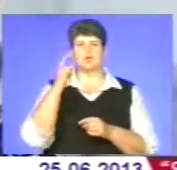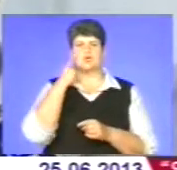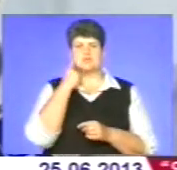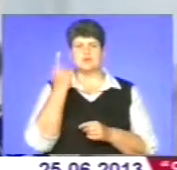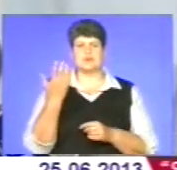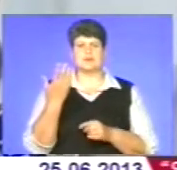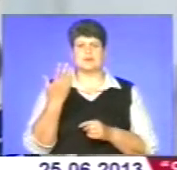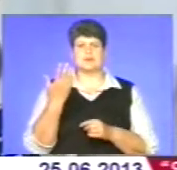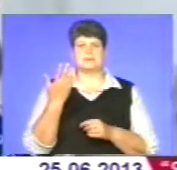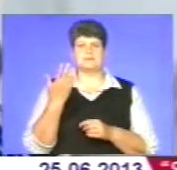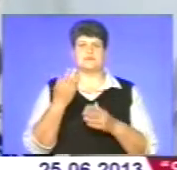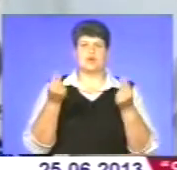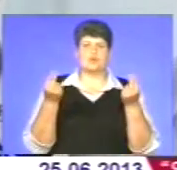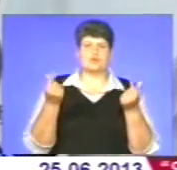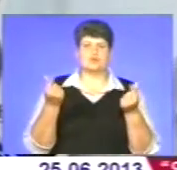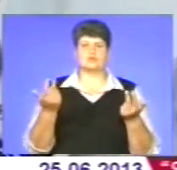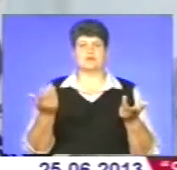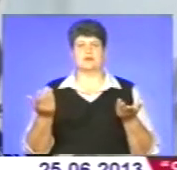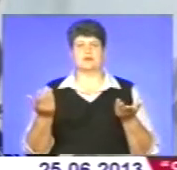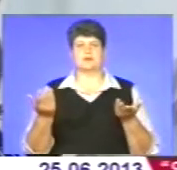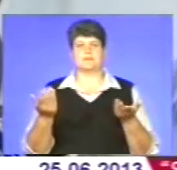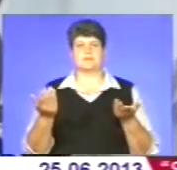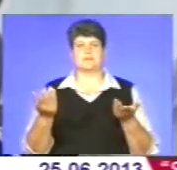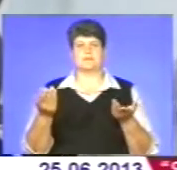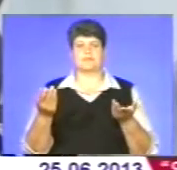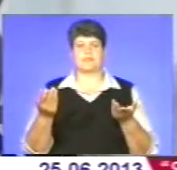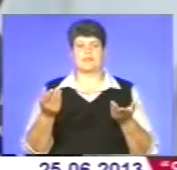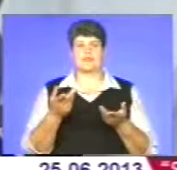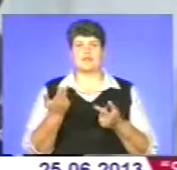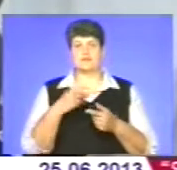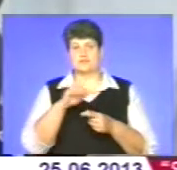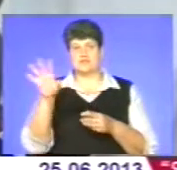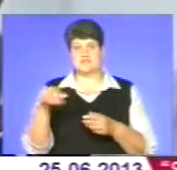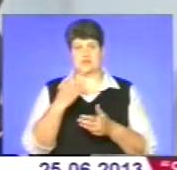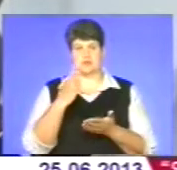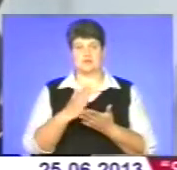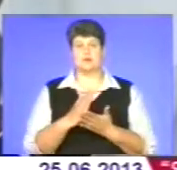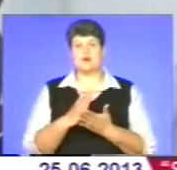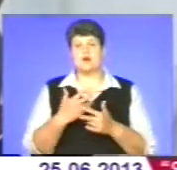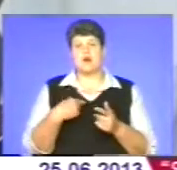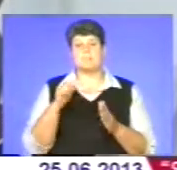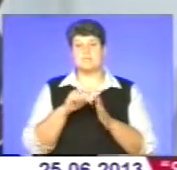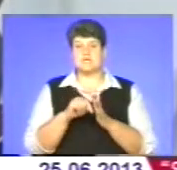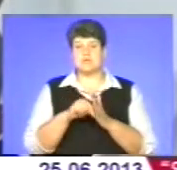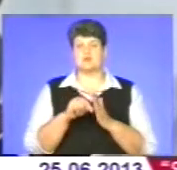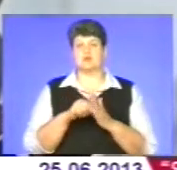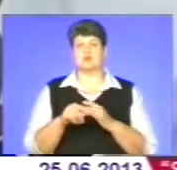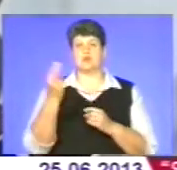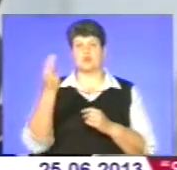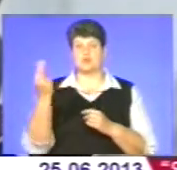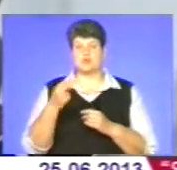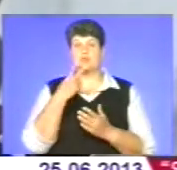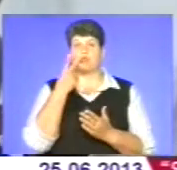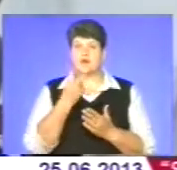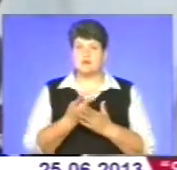в якимось грошових одиницях той світ, який його оточує. Але призначення художника – це показувати, що